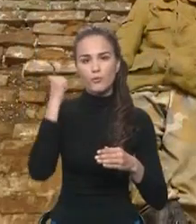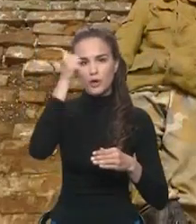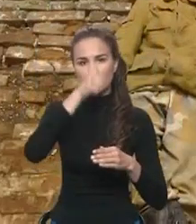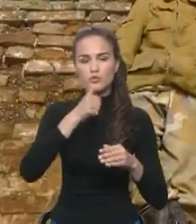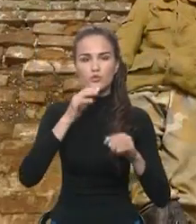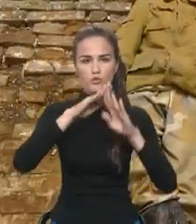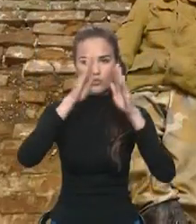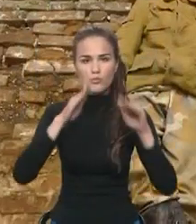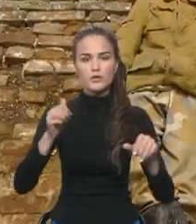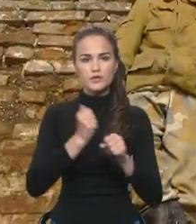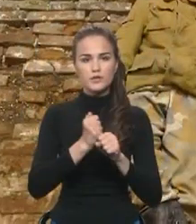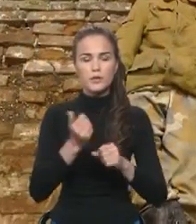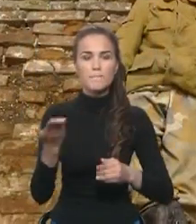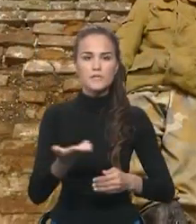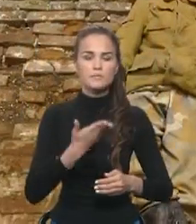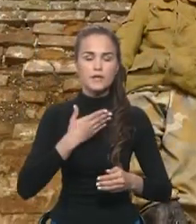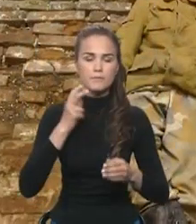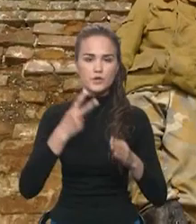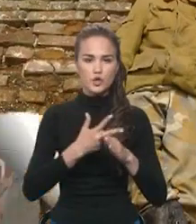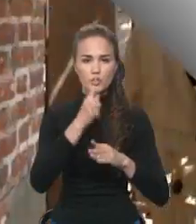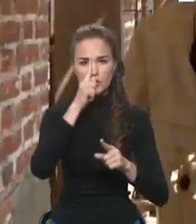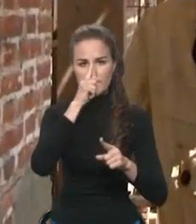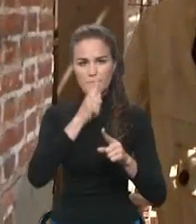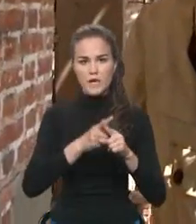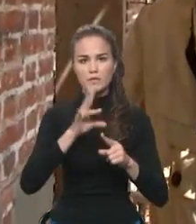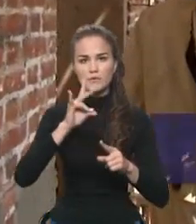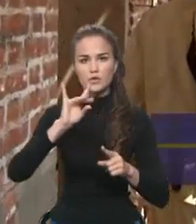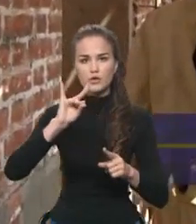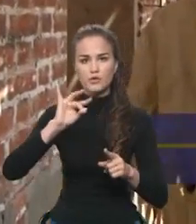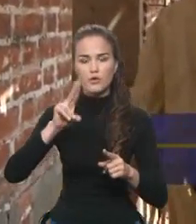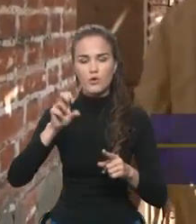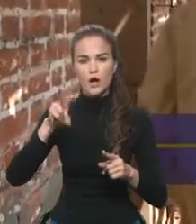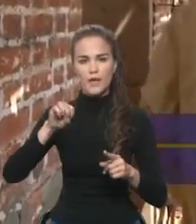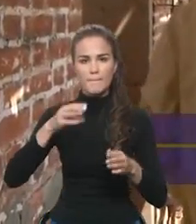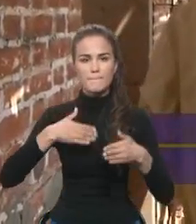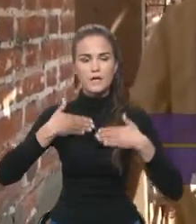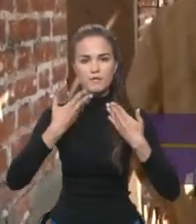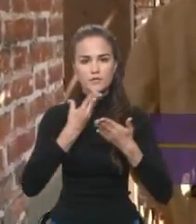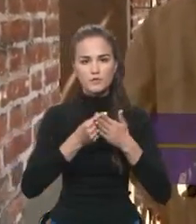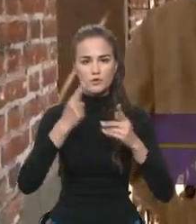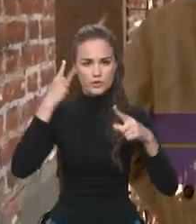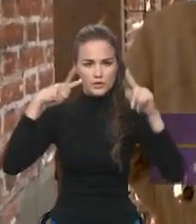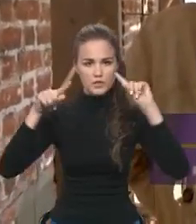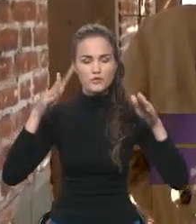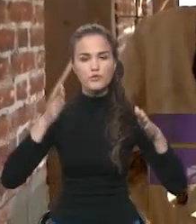купол делали Мы с моим троюродным братом Николаем Проявили свою инициативу И решили помочь